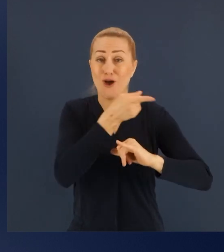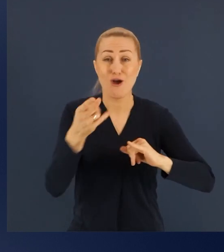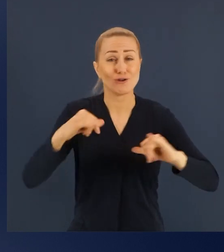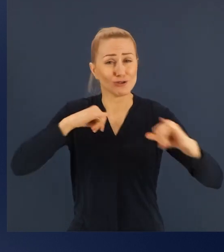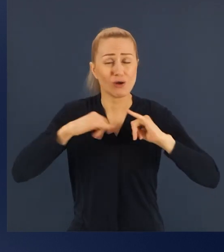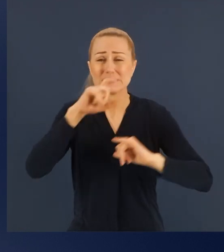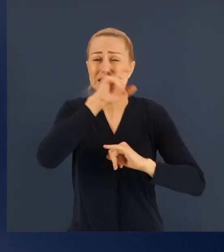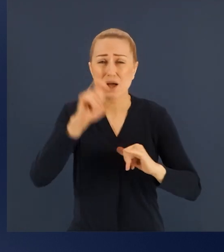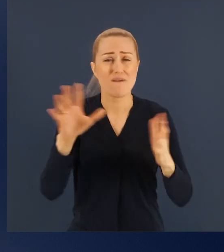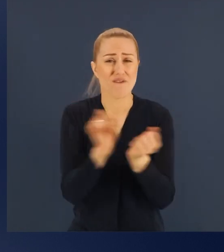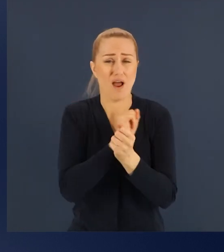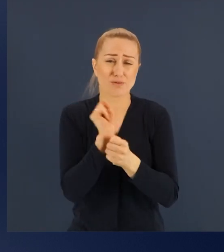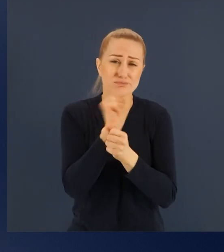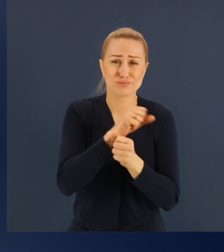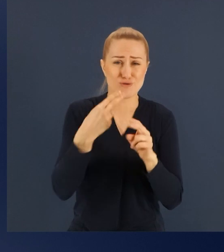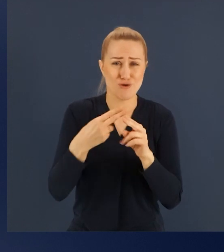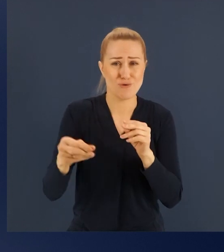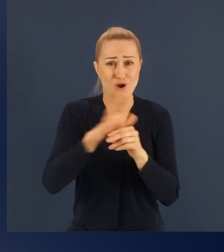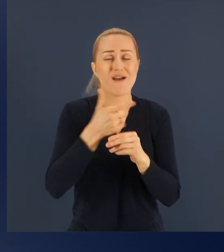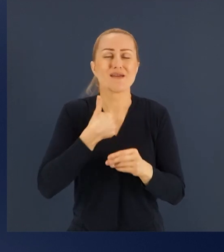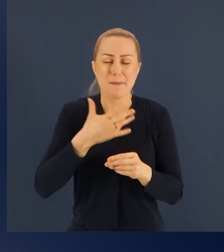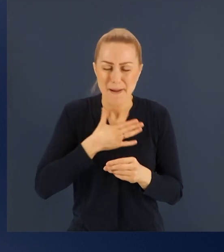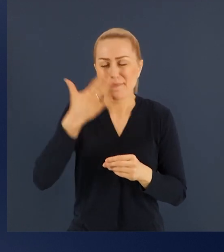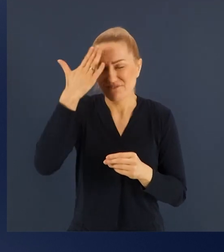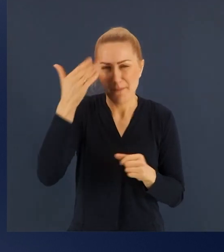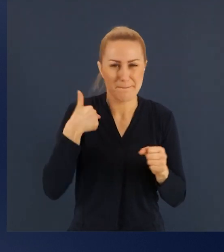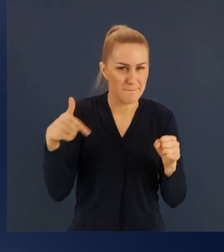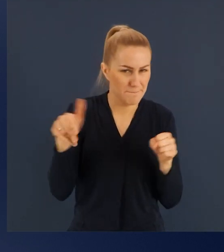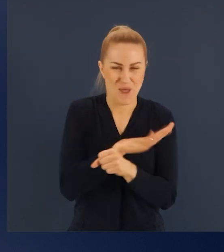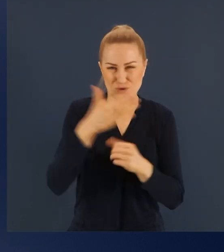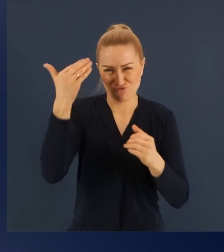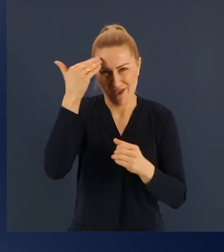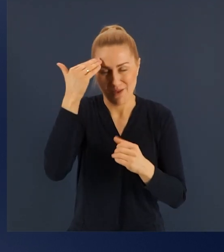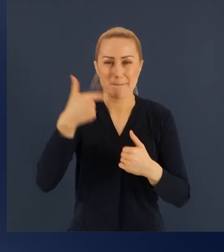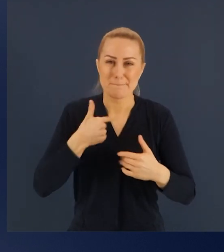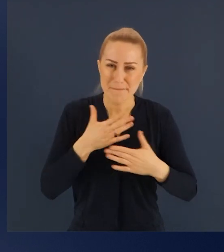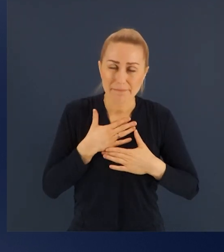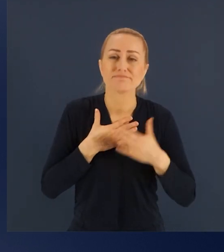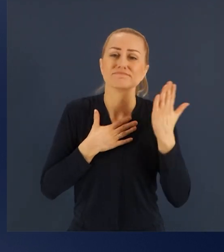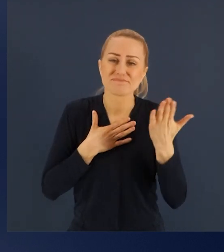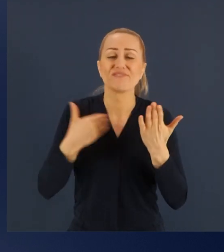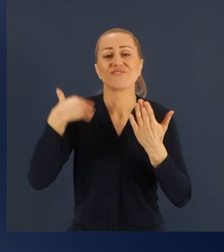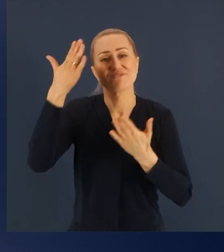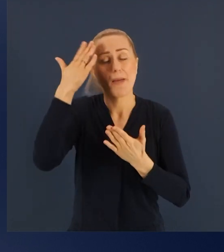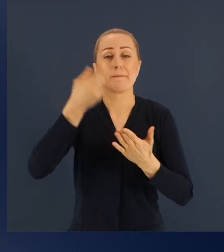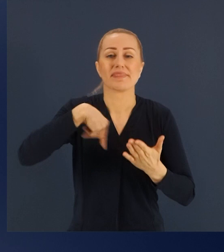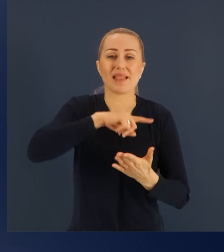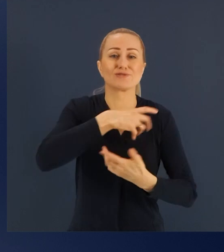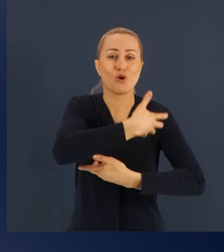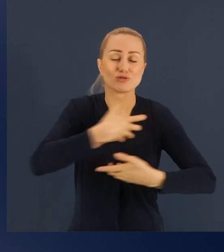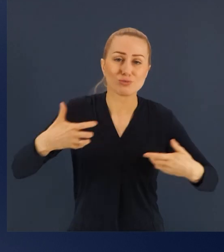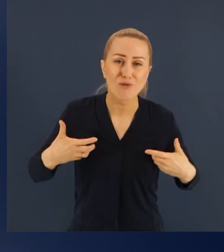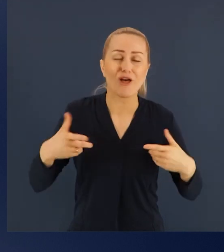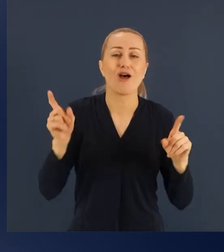że jest to dla naszej gospodarki i śmiało można powiedzieć dla naszego kraju, dla naszej przyszłości być